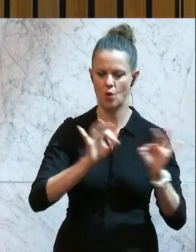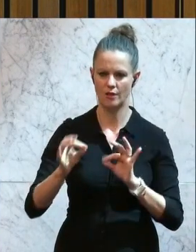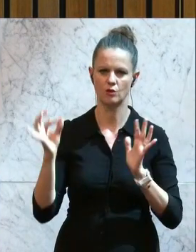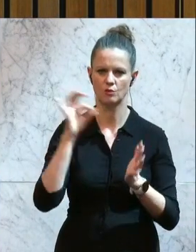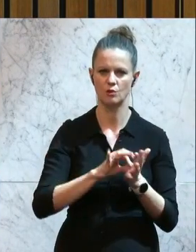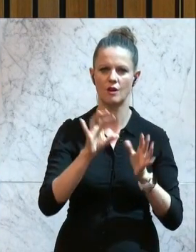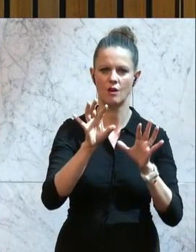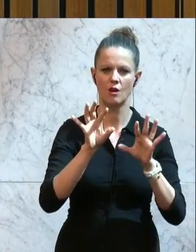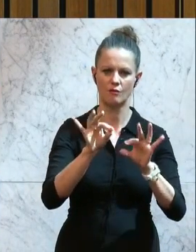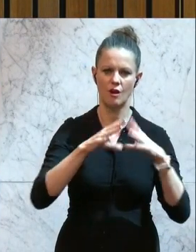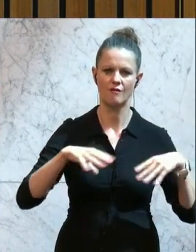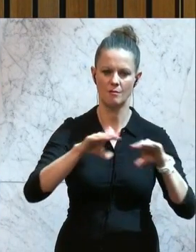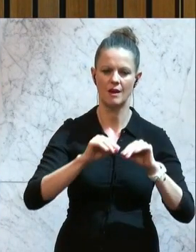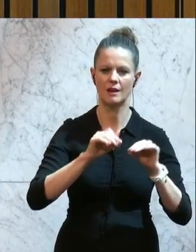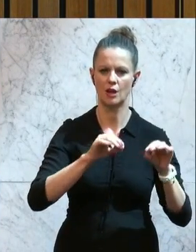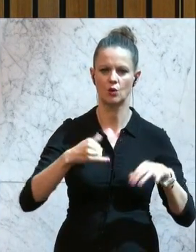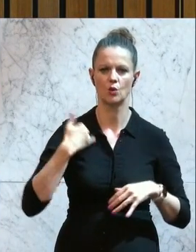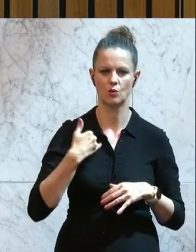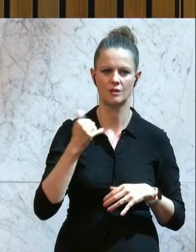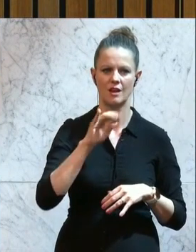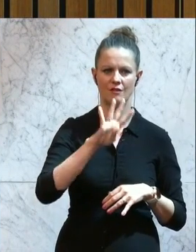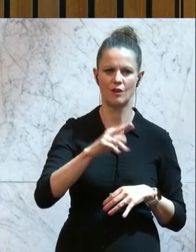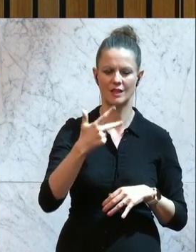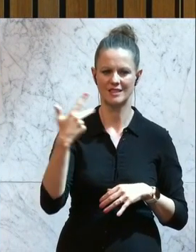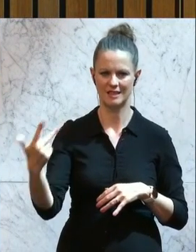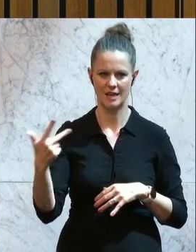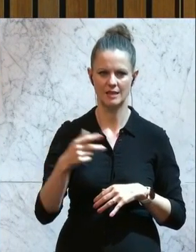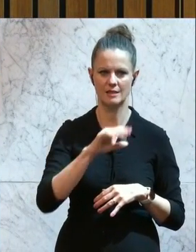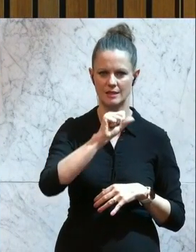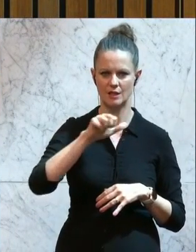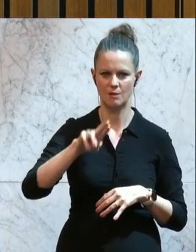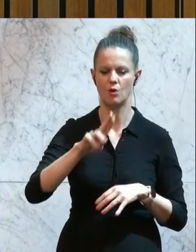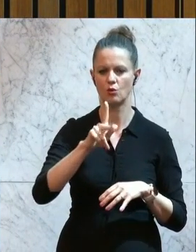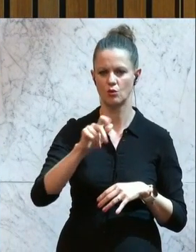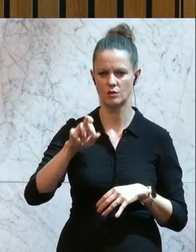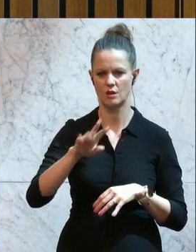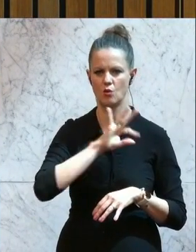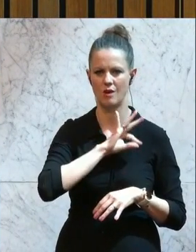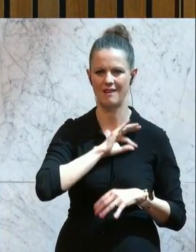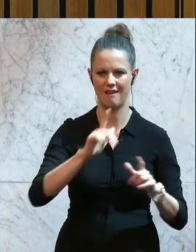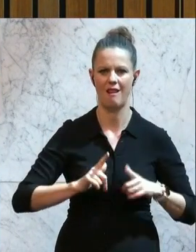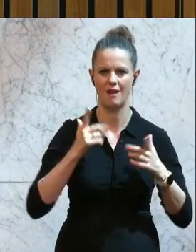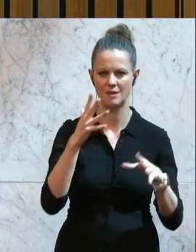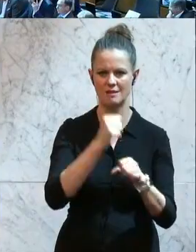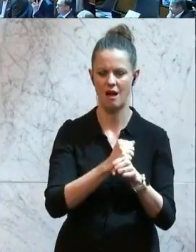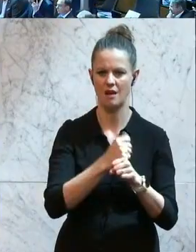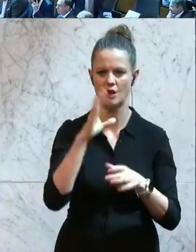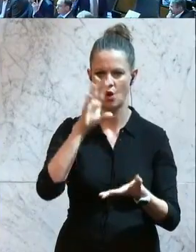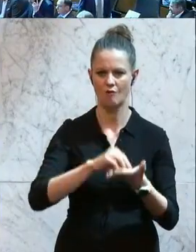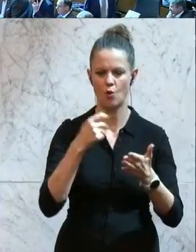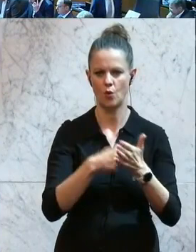Familie und Jugend über den Antrag 34.30 der Abgeordneten Sieber, kurzer Kolleginnen und Kollegen betreffend Lebenshaltungs und